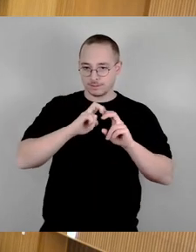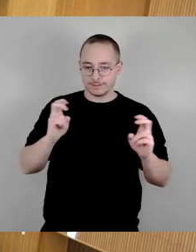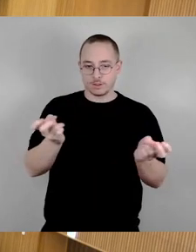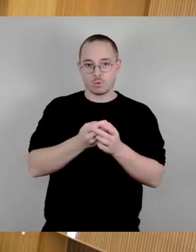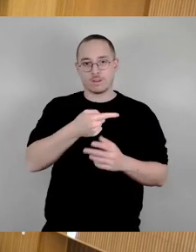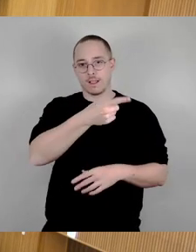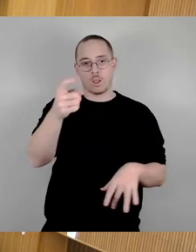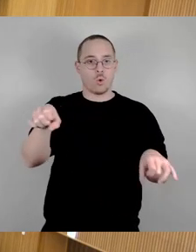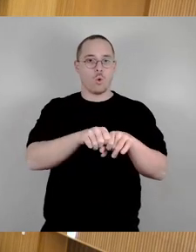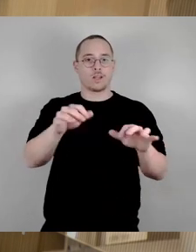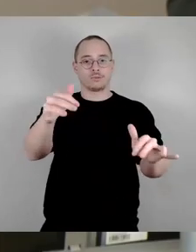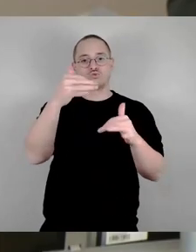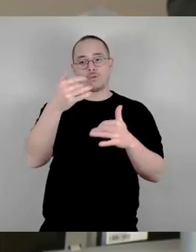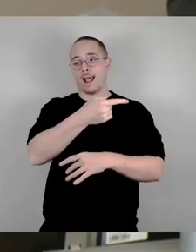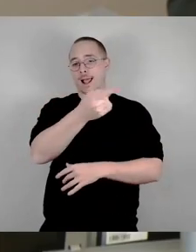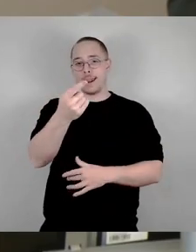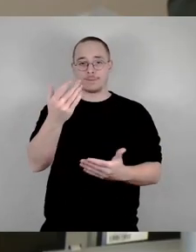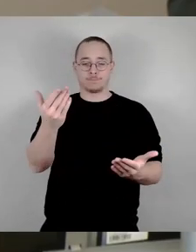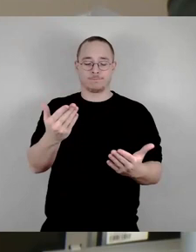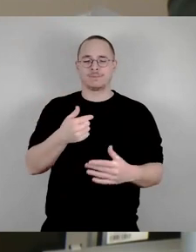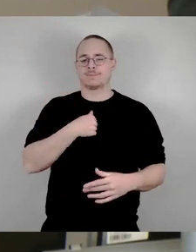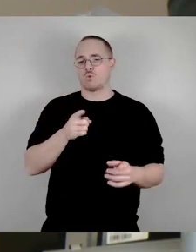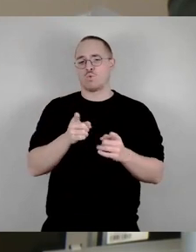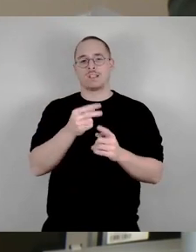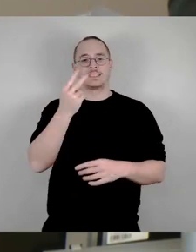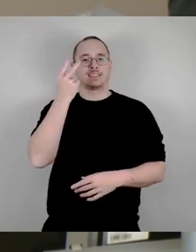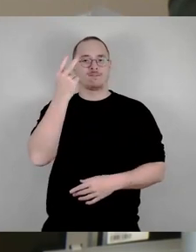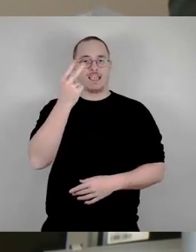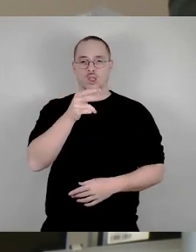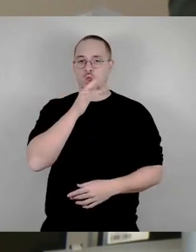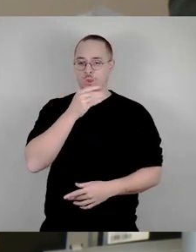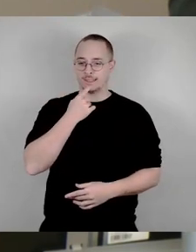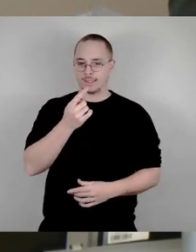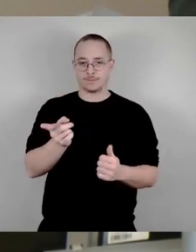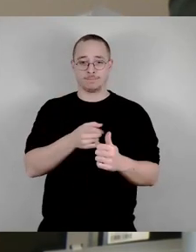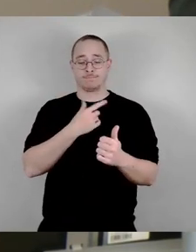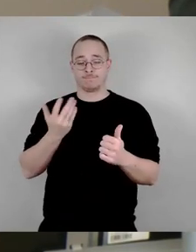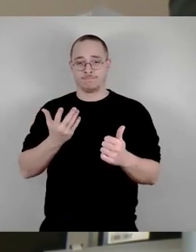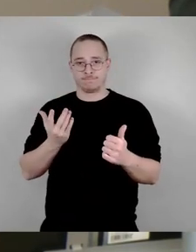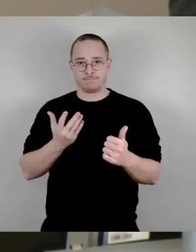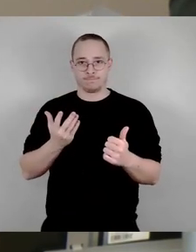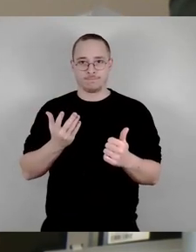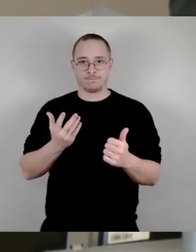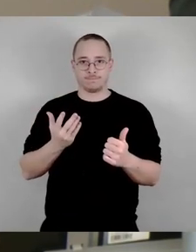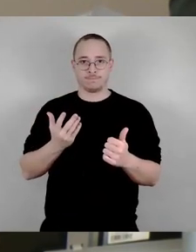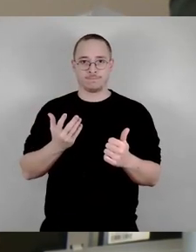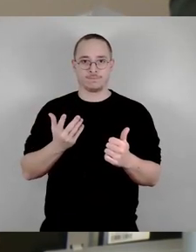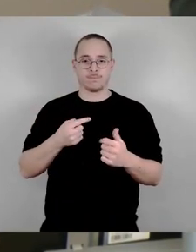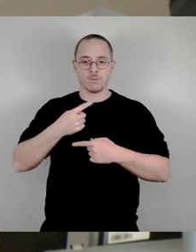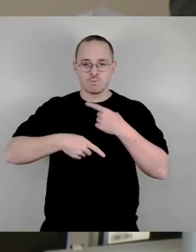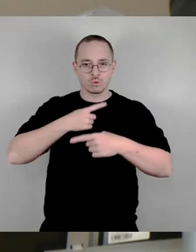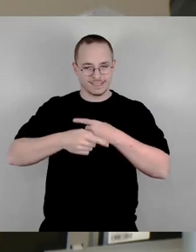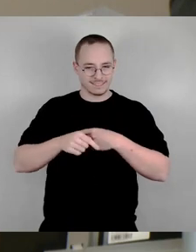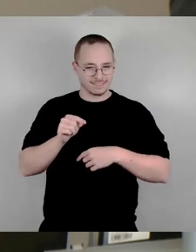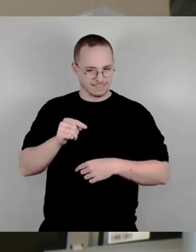ich möchte zwei Dinge erwähnen, die bisher noch nicht gesagt wurden. Das erste ist, der Prozess, der jetzt gemacht wurde, der